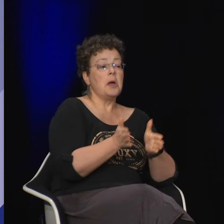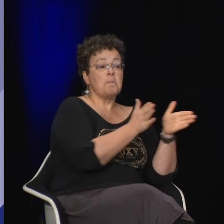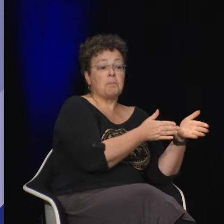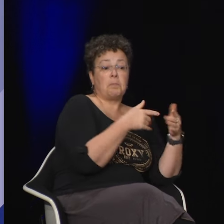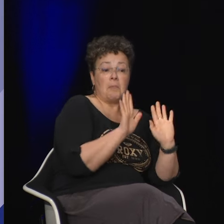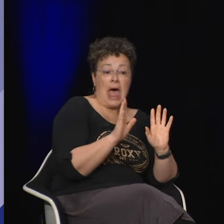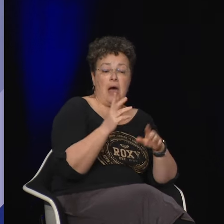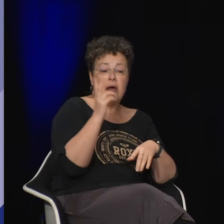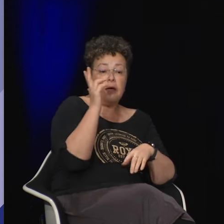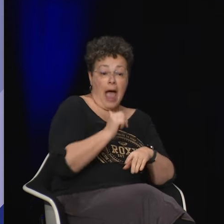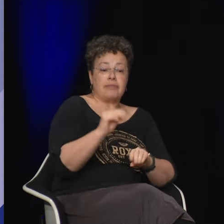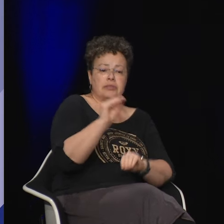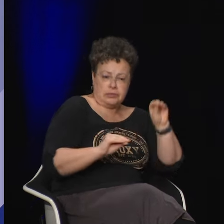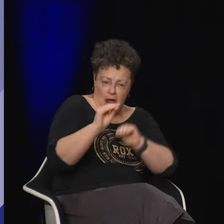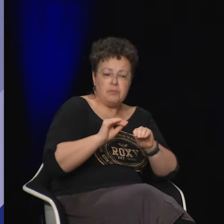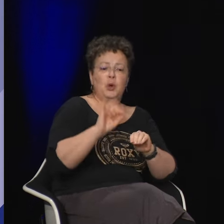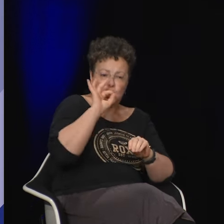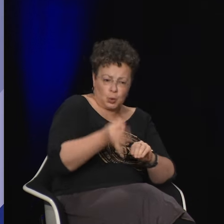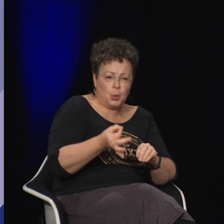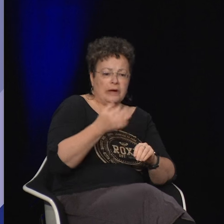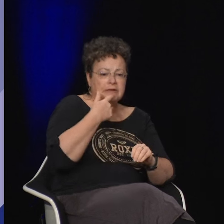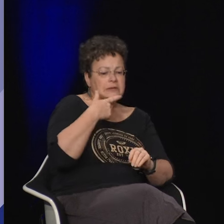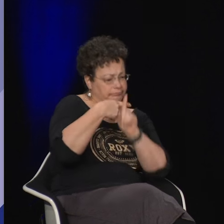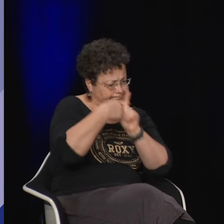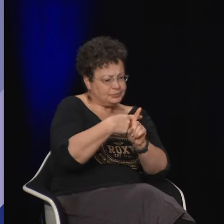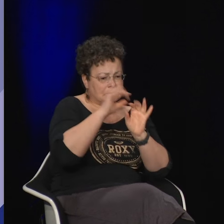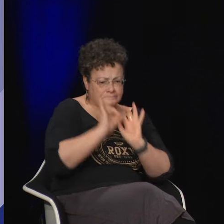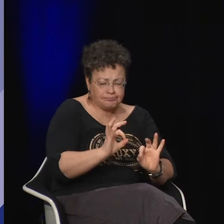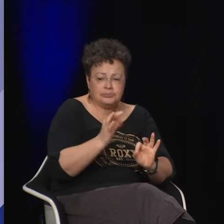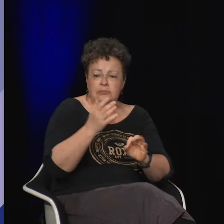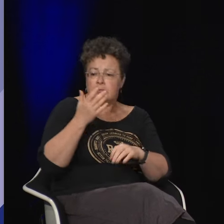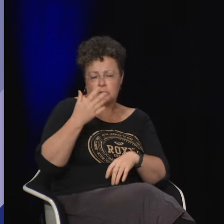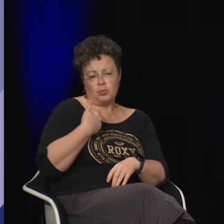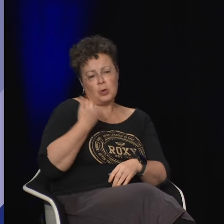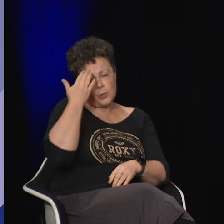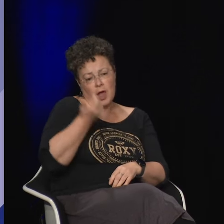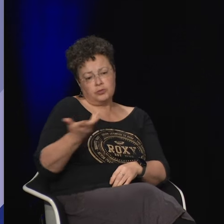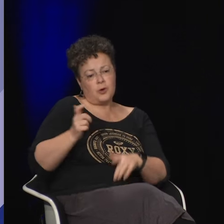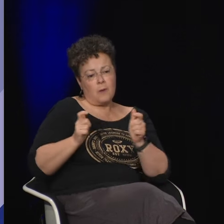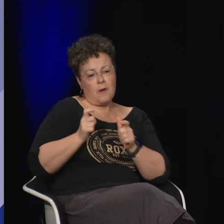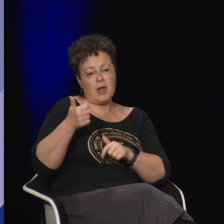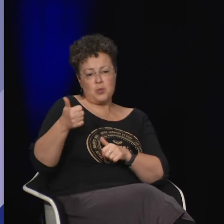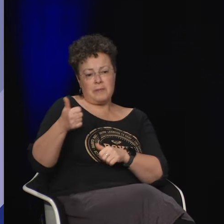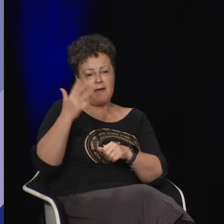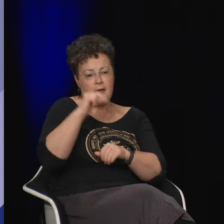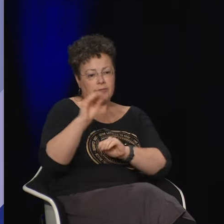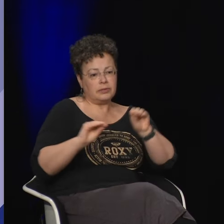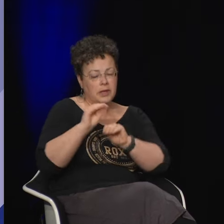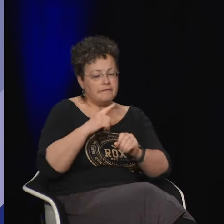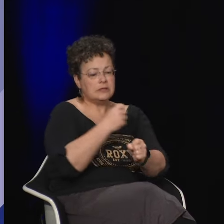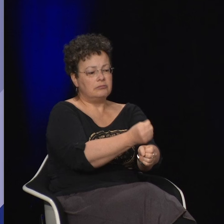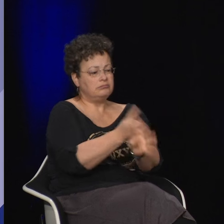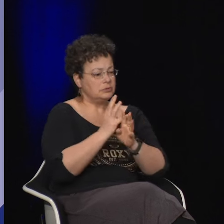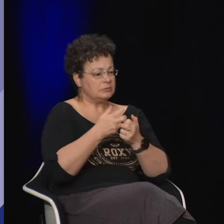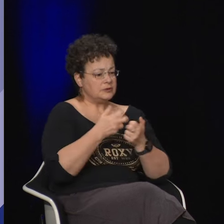et très souvent des entendants qui font ce métier qui prennent la place alors c'est vrai que l'art-thérapie c'est beaucoup plus moi j'ai quelques